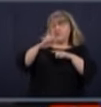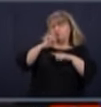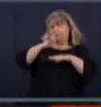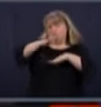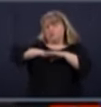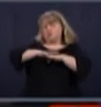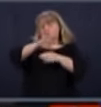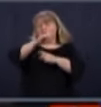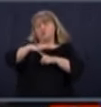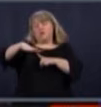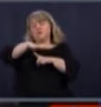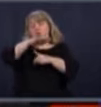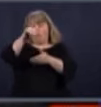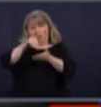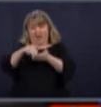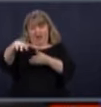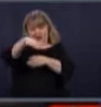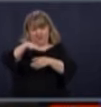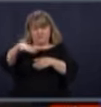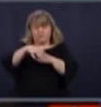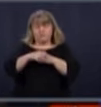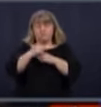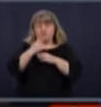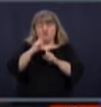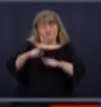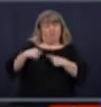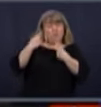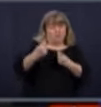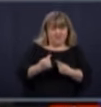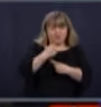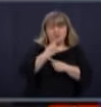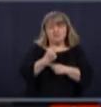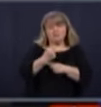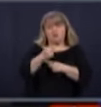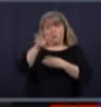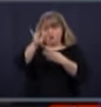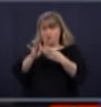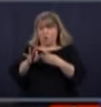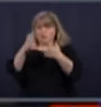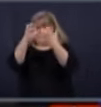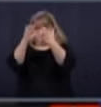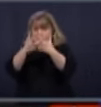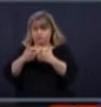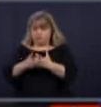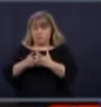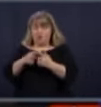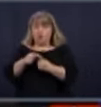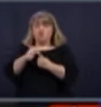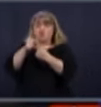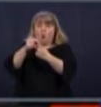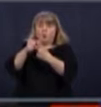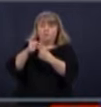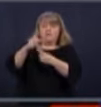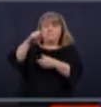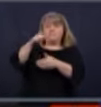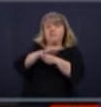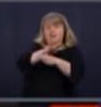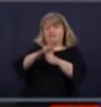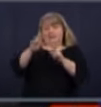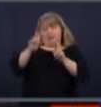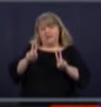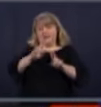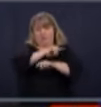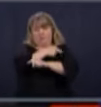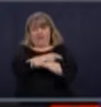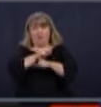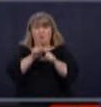dit depuis le début, tous les critères étaient remplis, sauf le coussin concernant le nombre de lits puis les employés qui vont